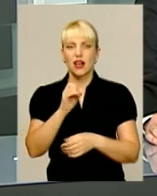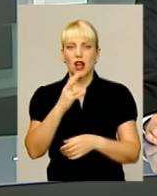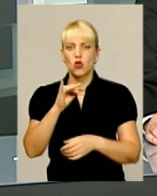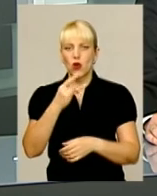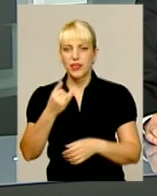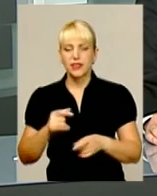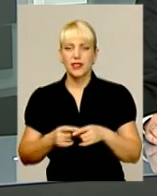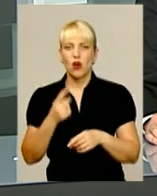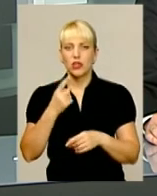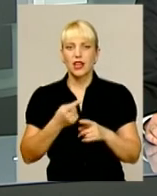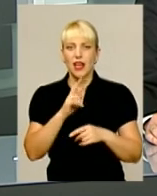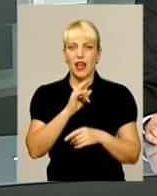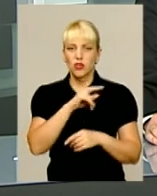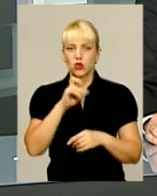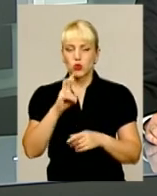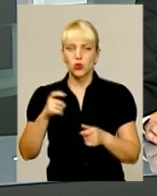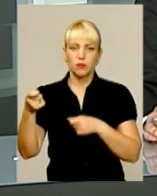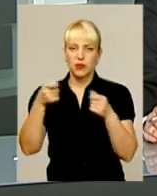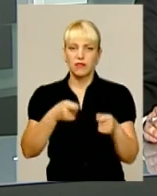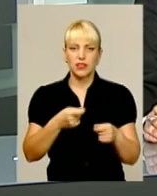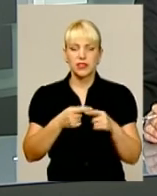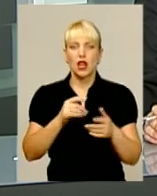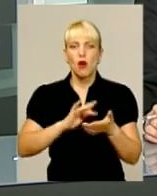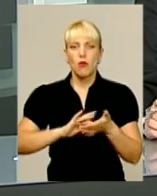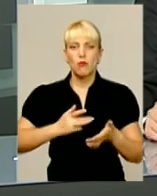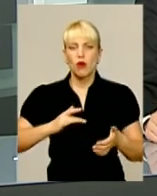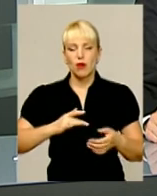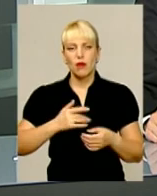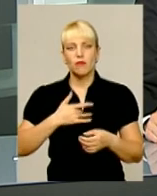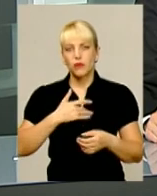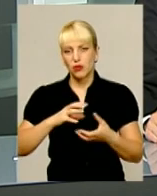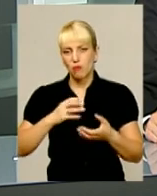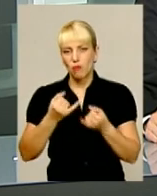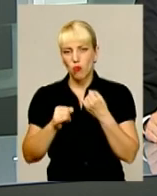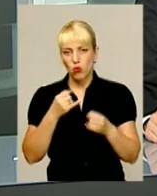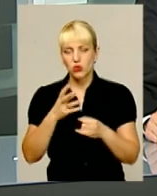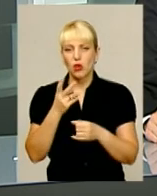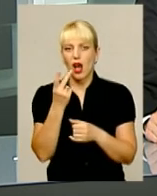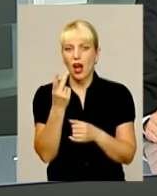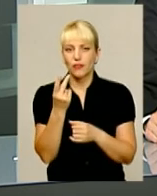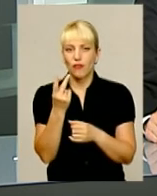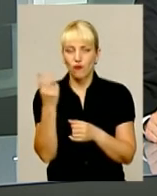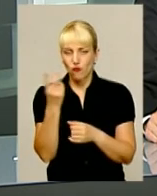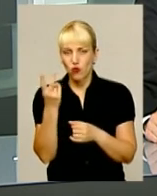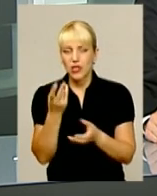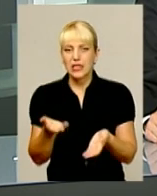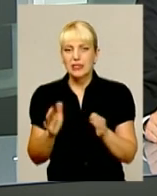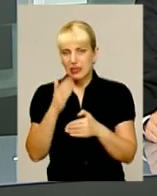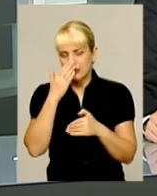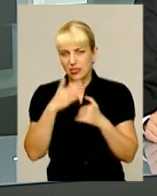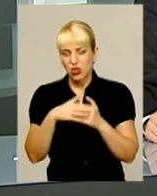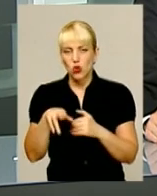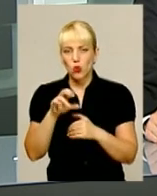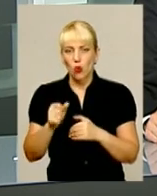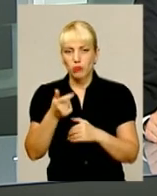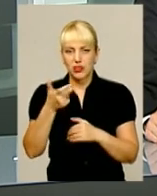Один із них, Дмитро Янчук, привіз із Бразилії бронзу, а двоє інших зупинилися за крок до п'єдесталу. Про враження подолян